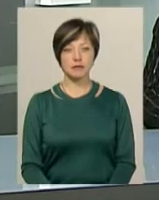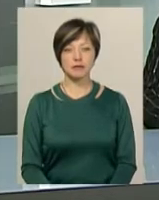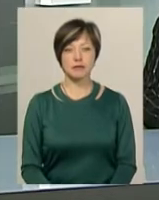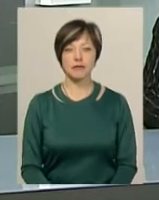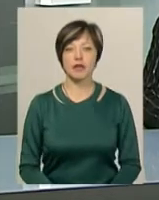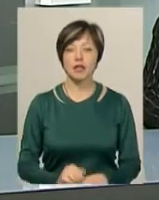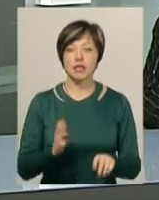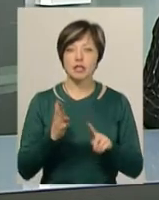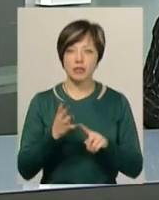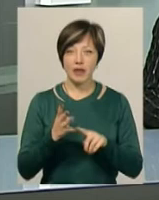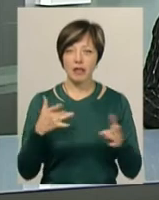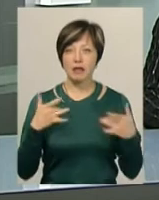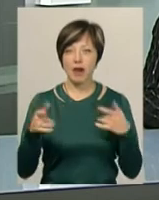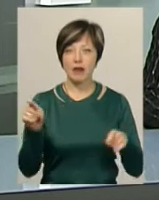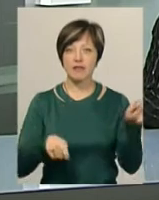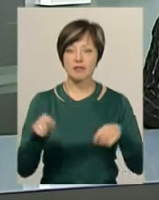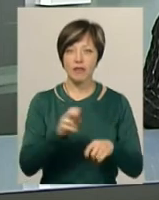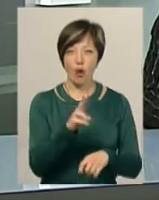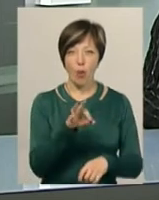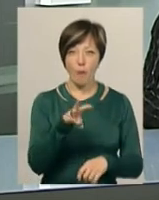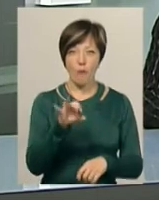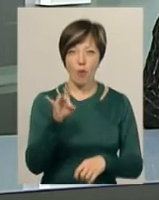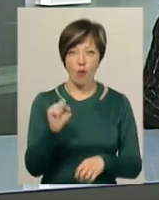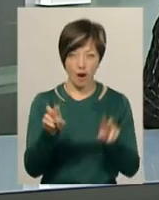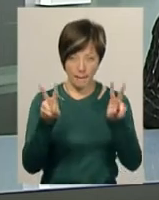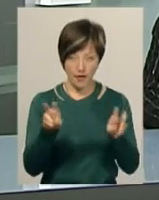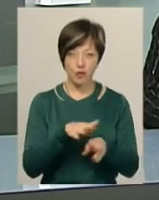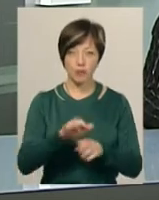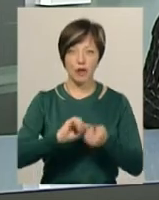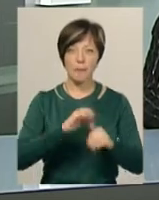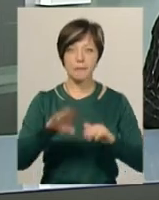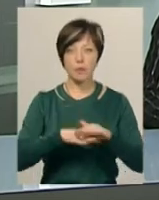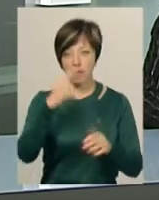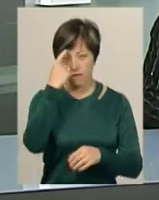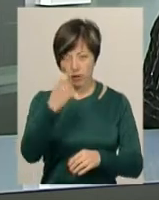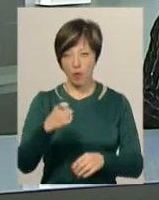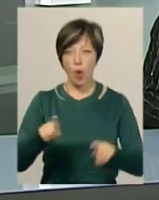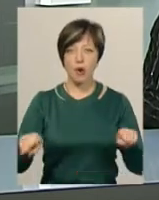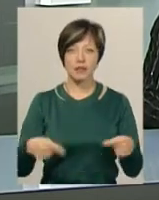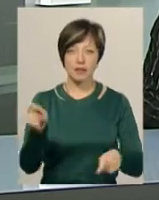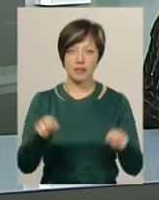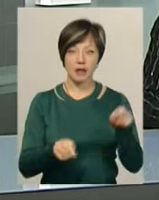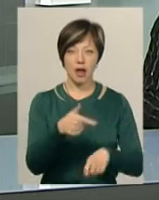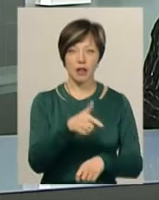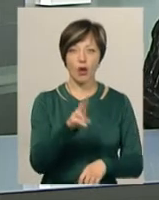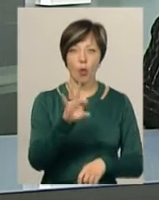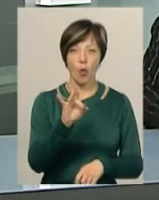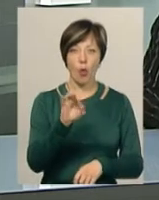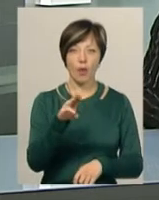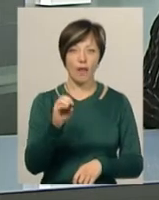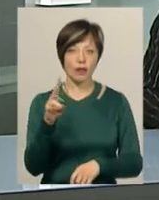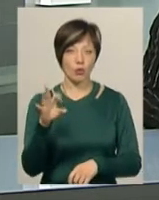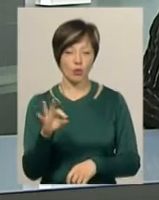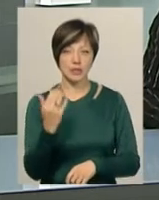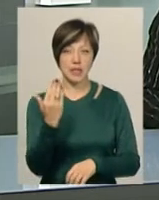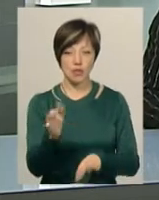Четвертий театральний фестиваль «Кумора» відбувся в Кам'янці-Подільському. Про це повідомила організаторка фестивалю Галина Коротенко. За